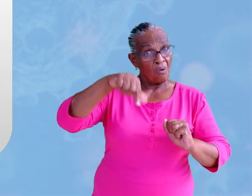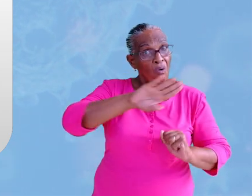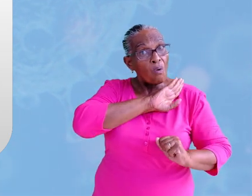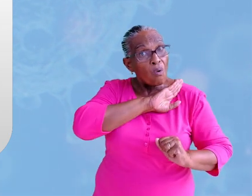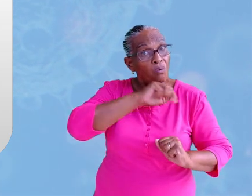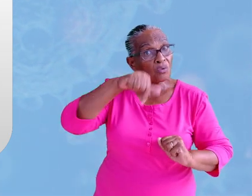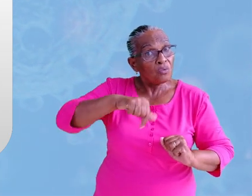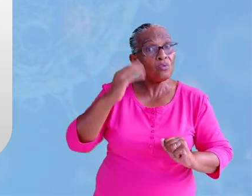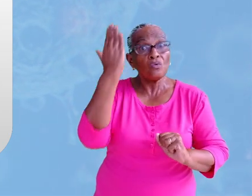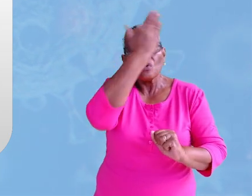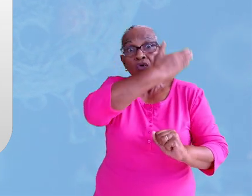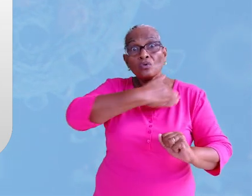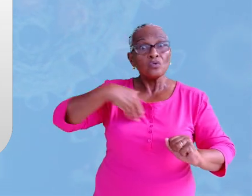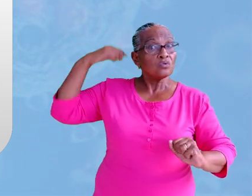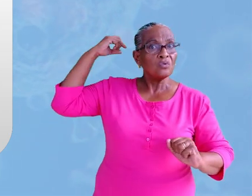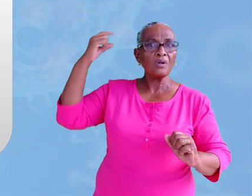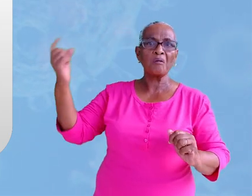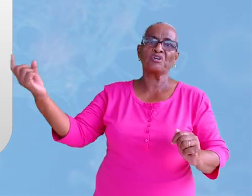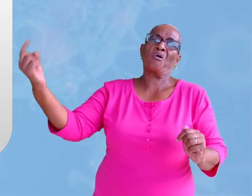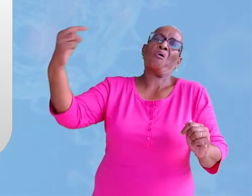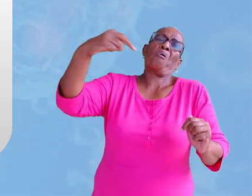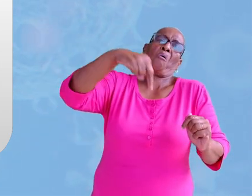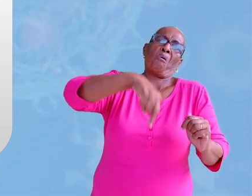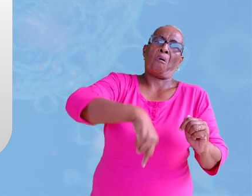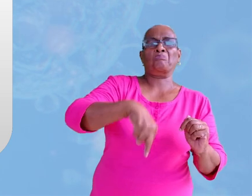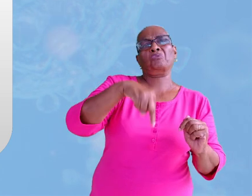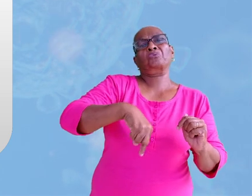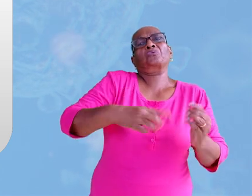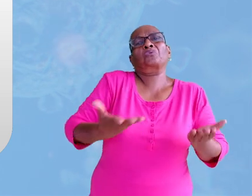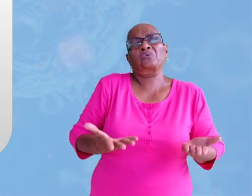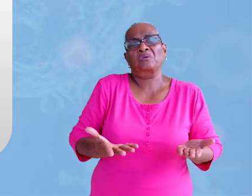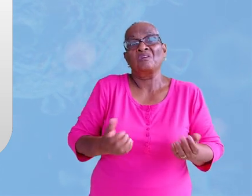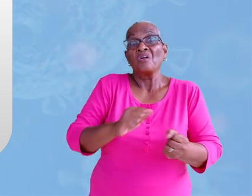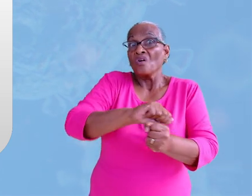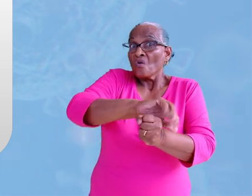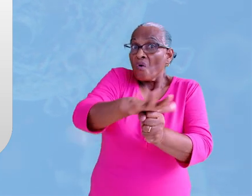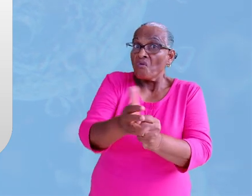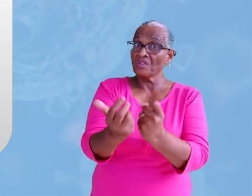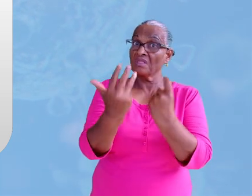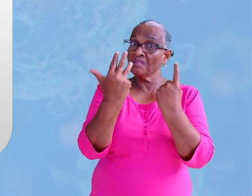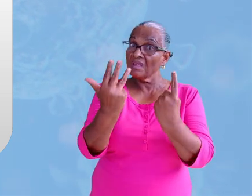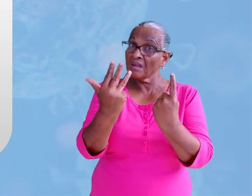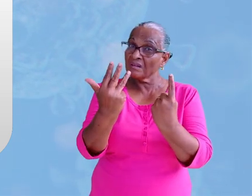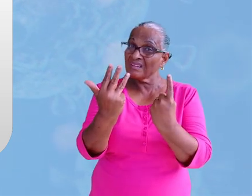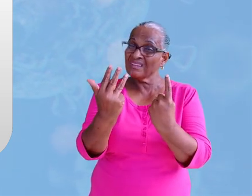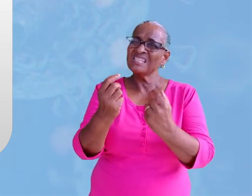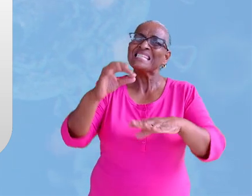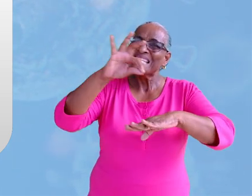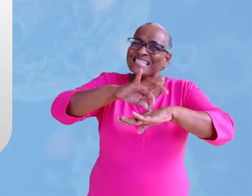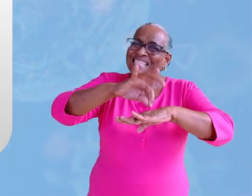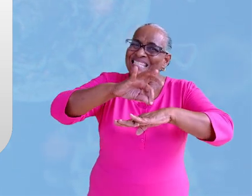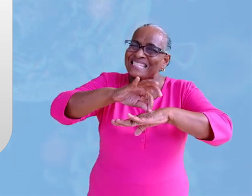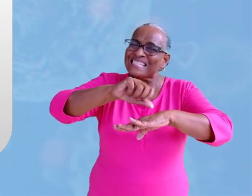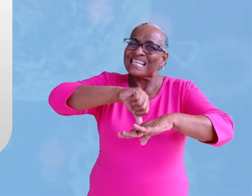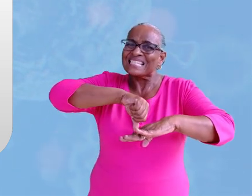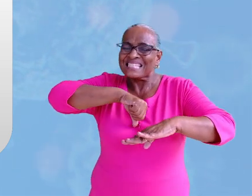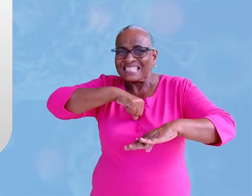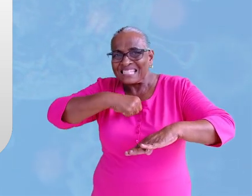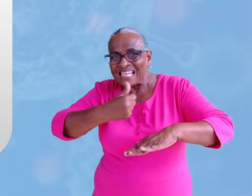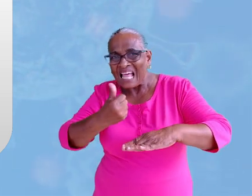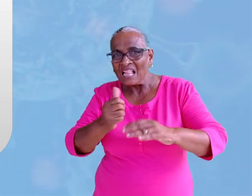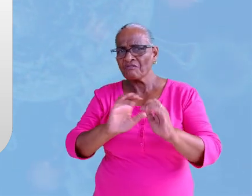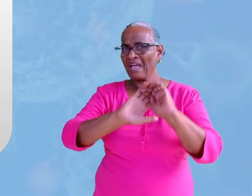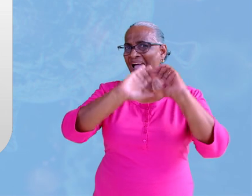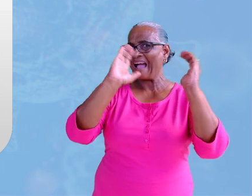Suriname binnengekomen. COVID-19 is de ziekte zelf en het